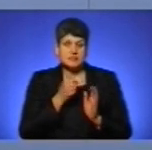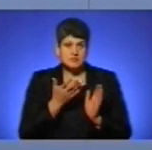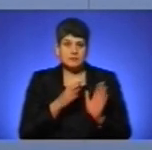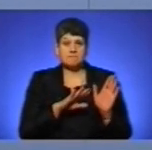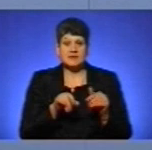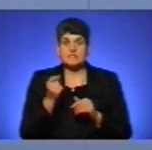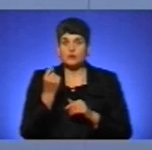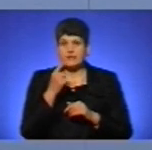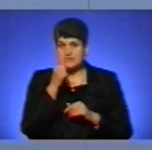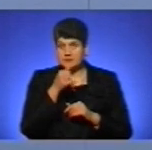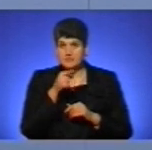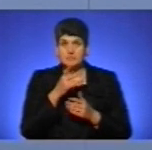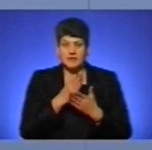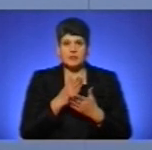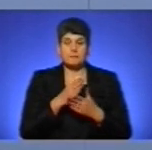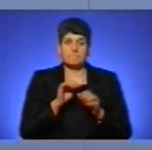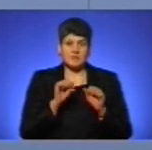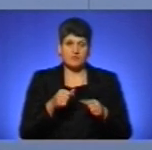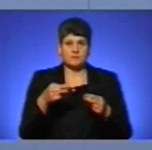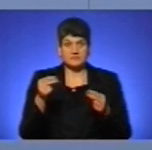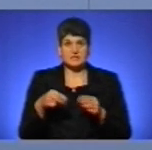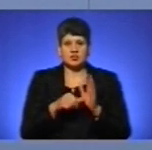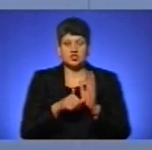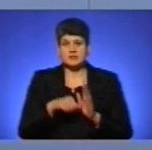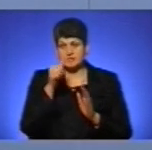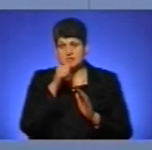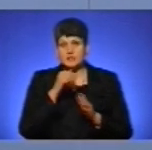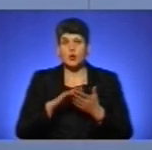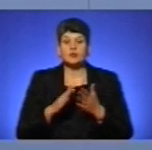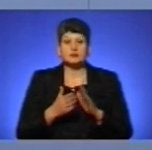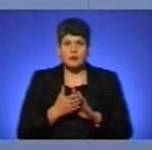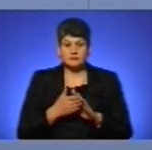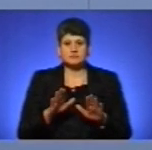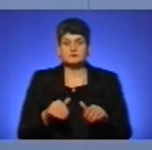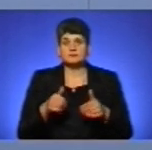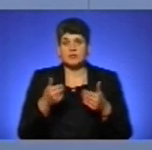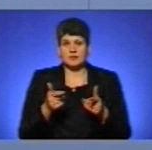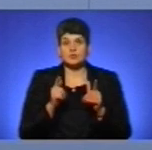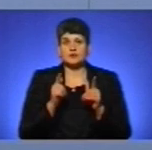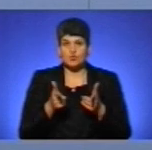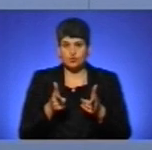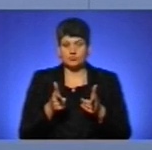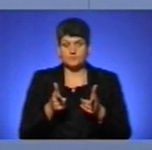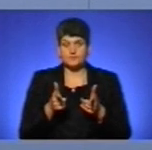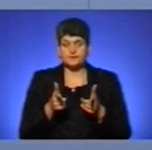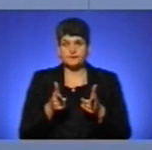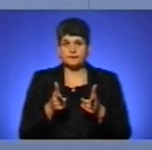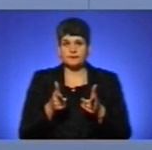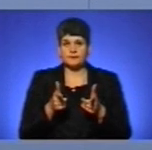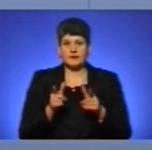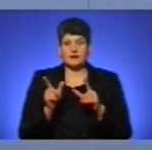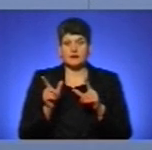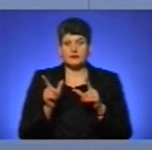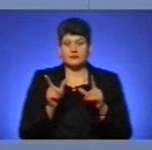11 місяців він має право підписати 6-місячний контракт, надати згоду на убиття в зону